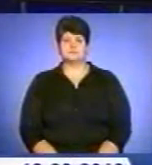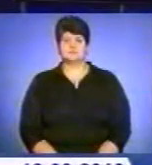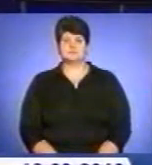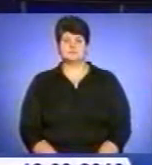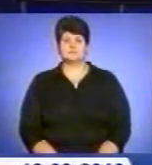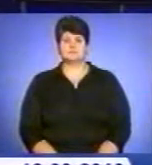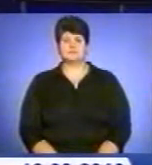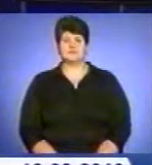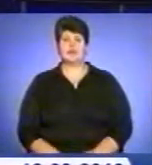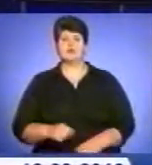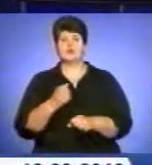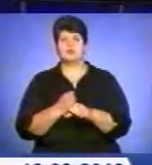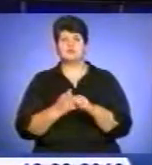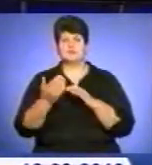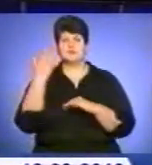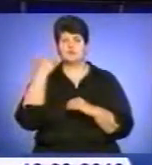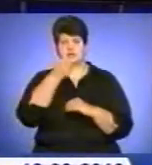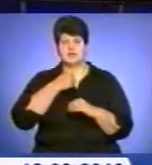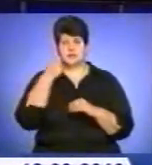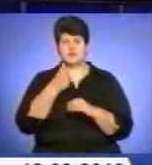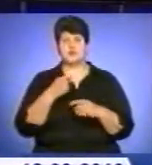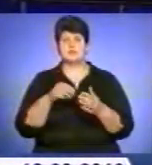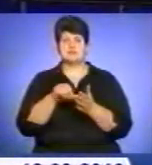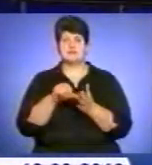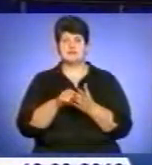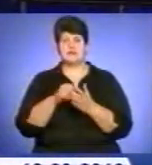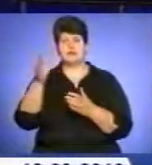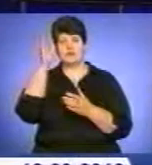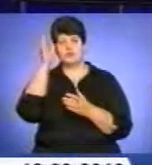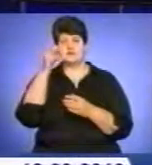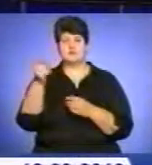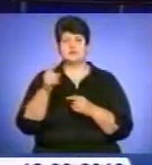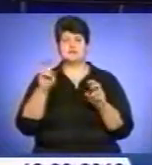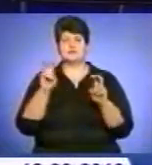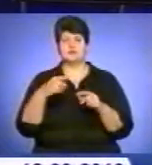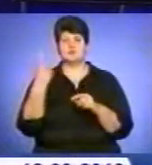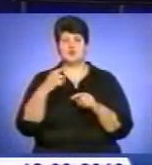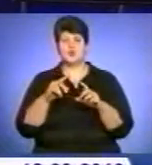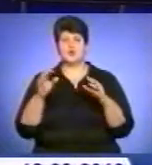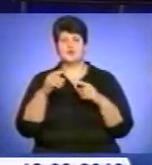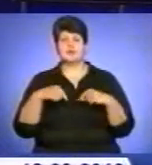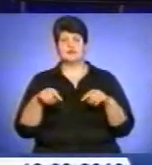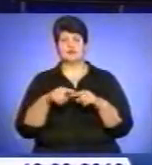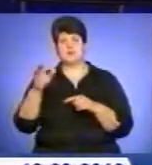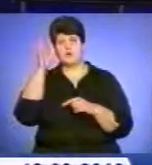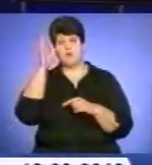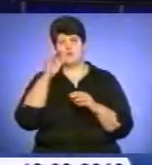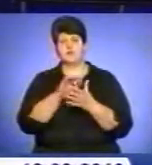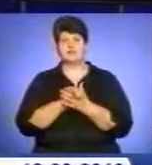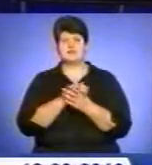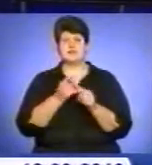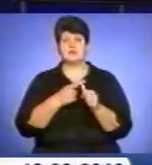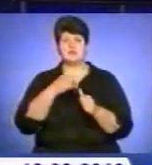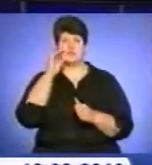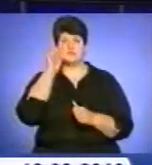Доробок за минулий рік представили науковці Тернополя на засіданні обласного осередку наукового товариства імені Шевченка.